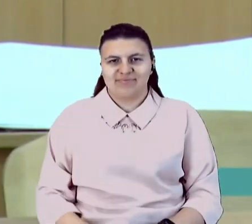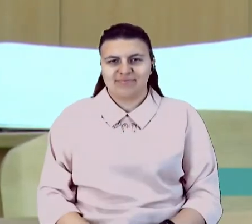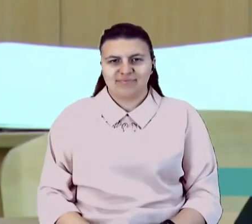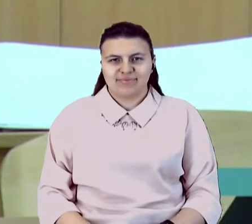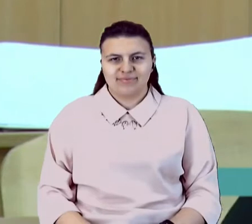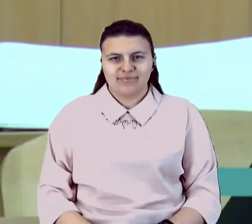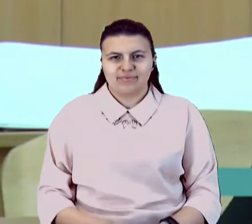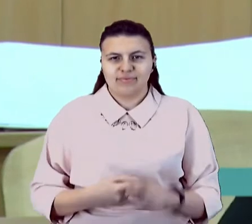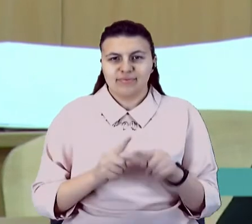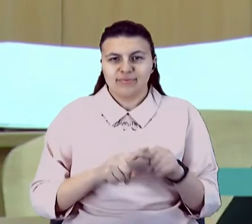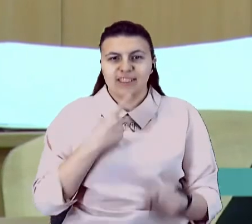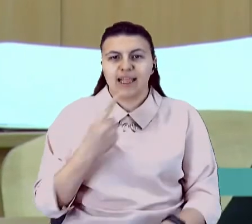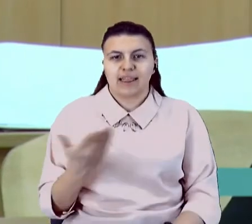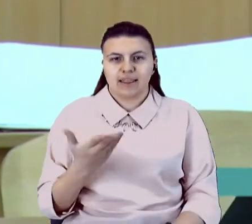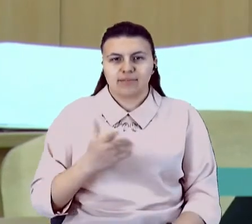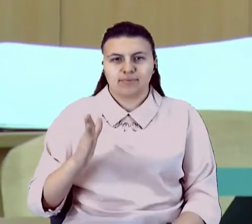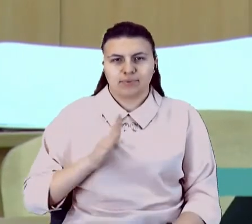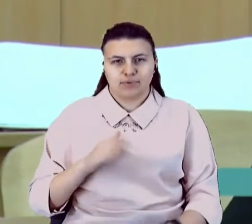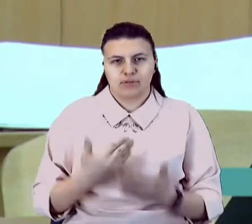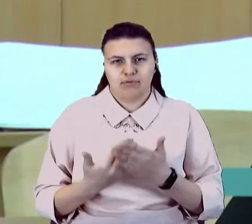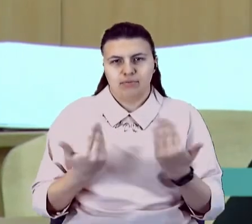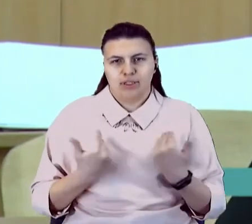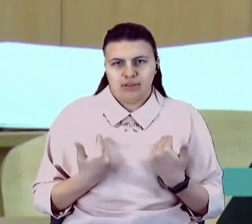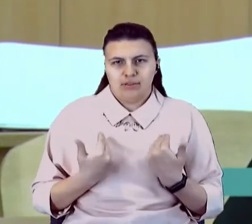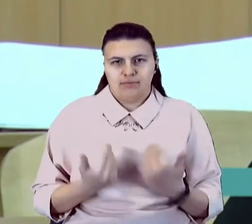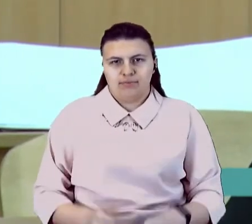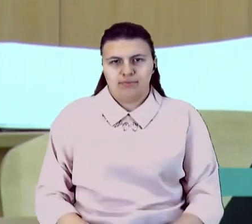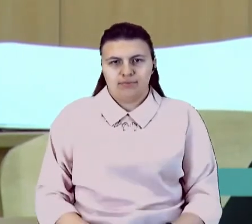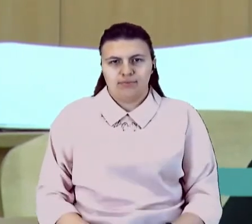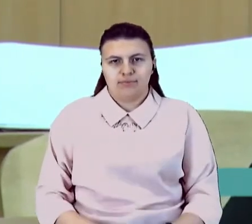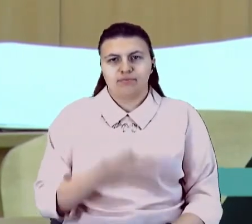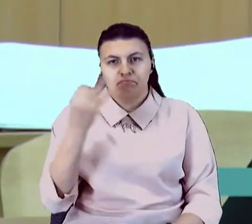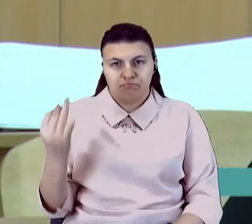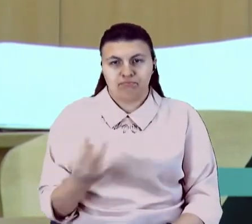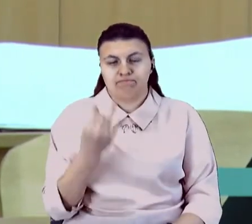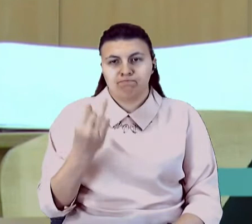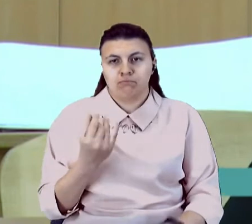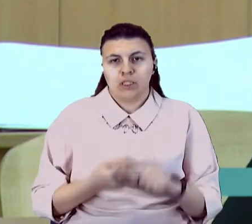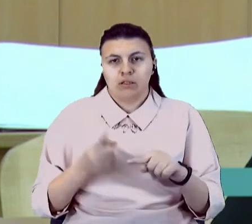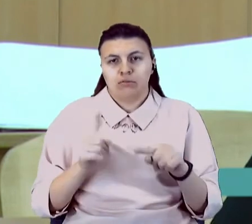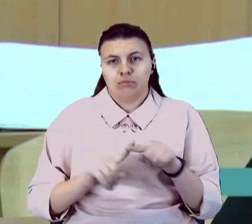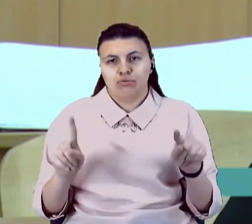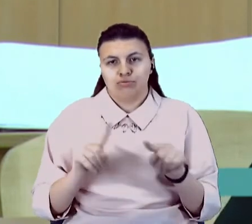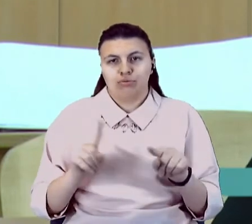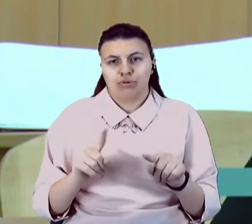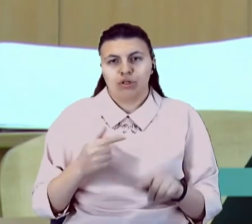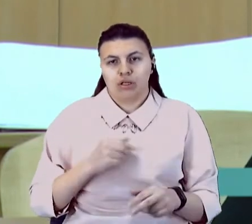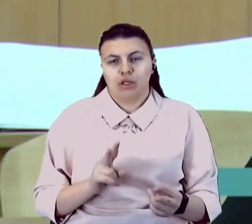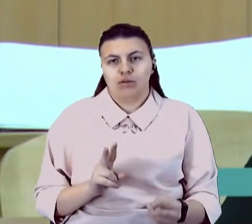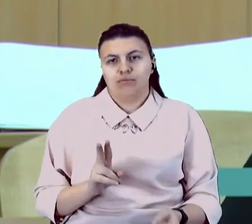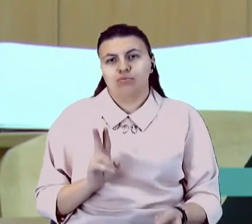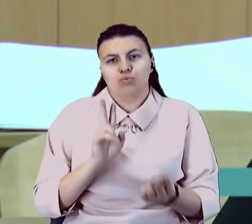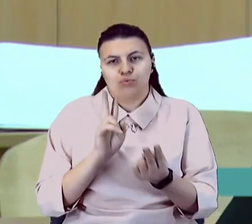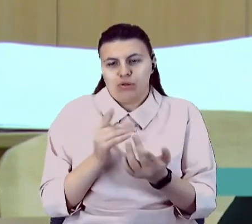диктант був для мене інтересним, бо я зустрів нові слова,